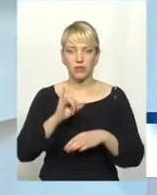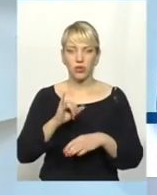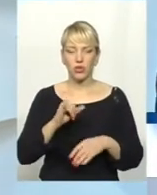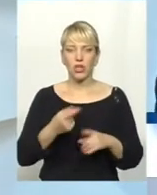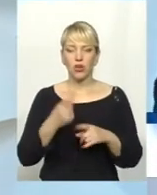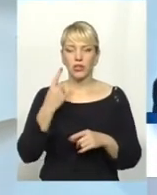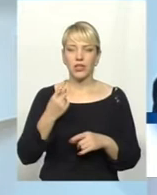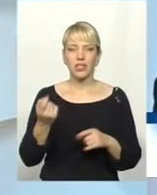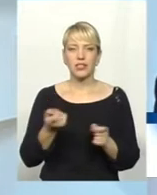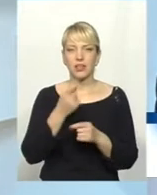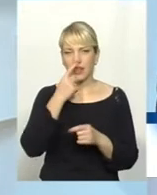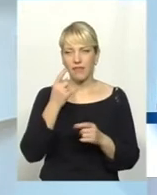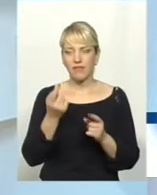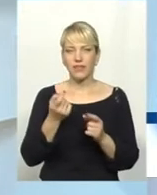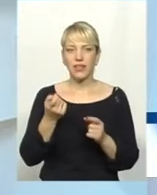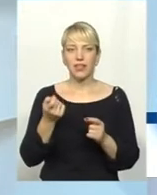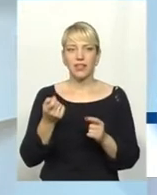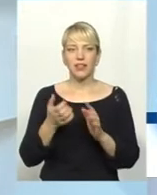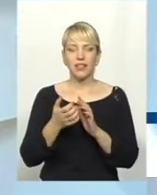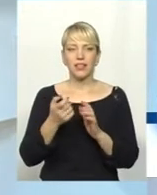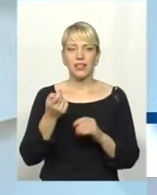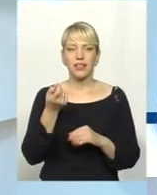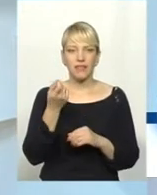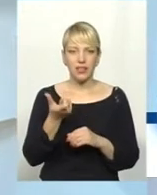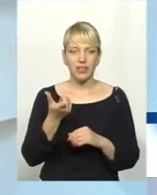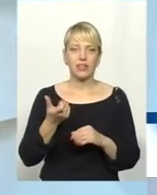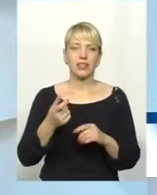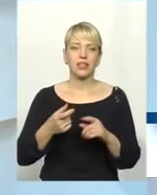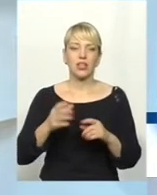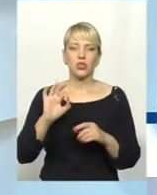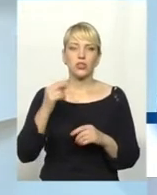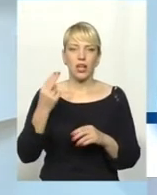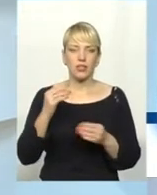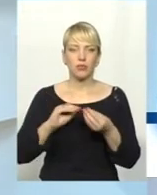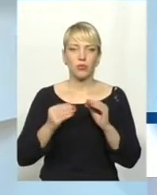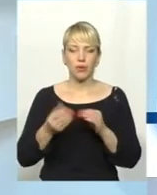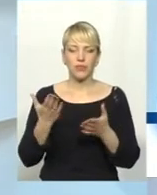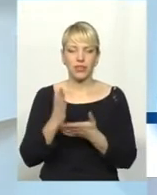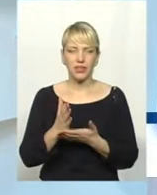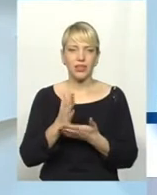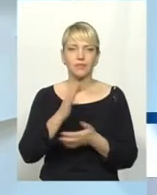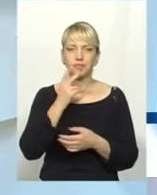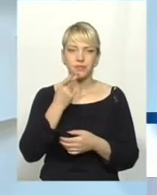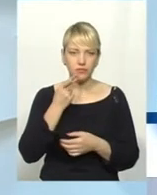невеликих, я би сказав, медико-соціальних проблем, яка є сталою, яка є